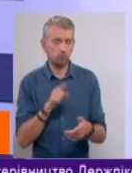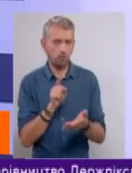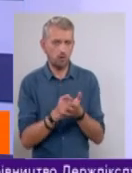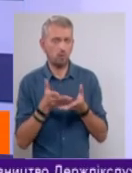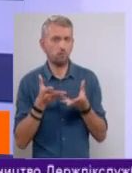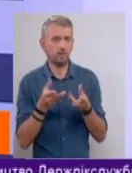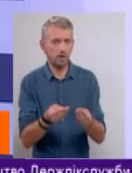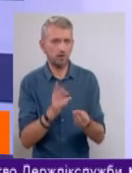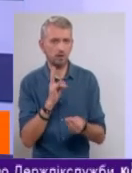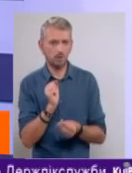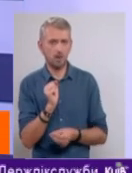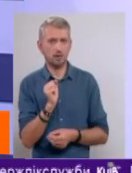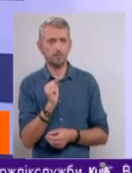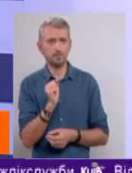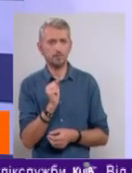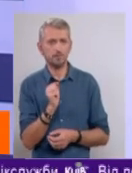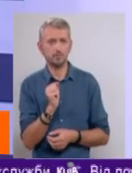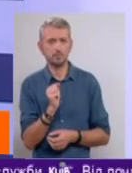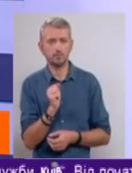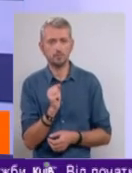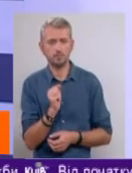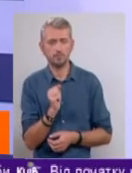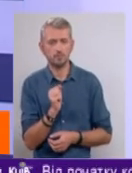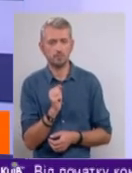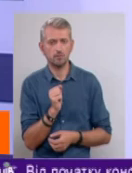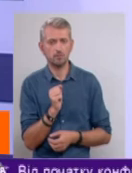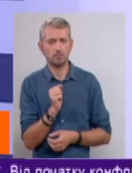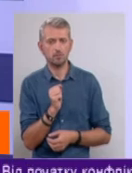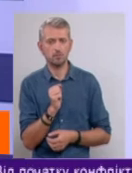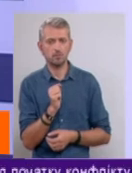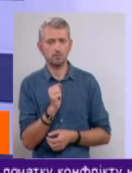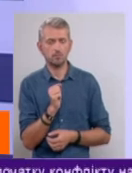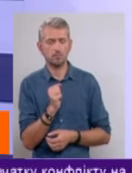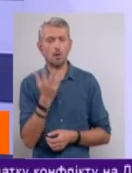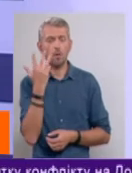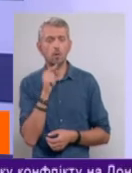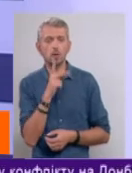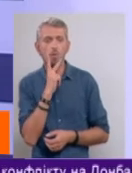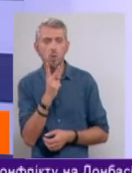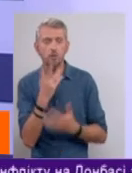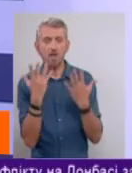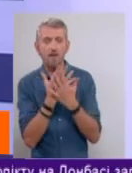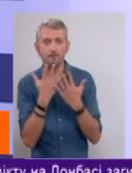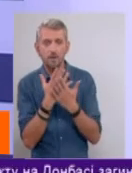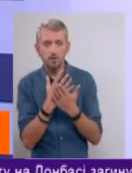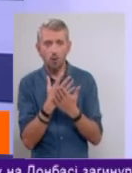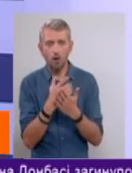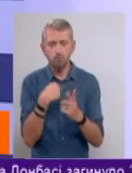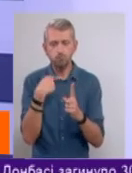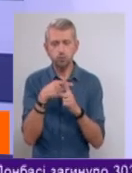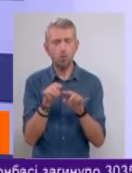впливати на... Ну, як мінімум, коли ти подивишся відео із роз'ясненням,